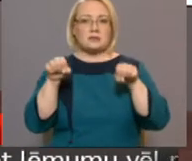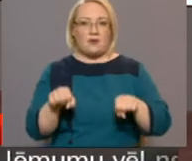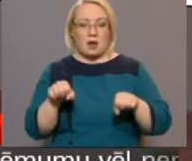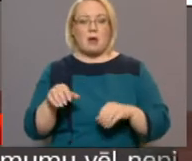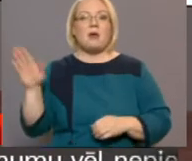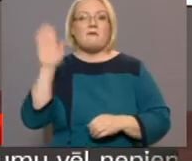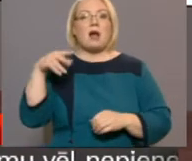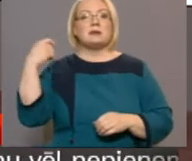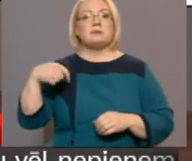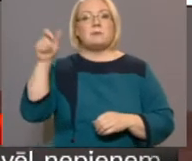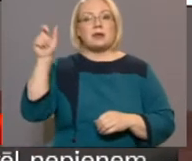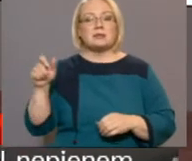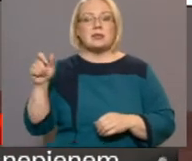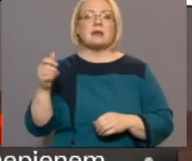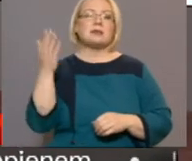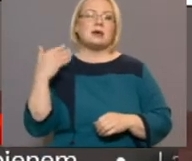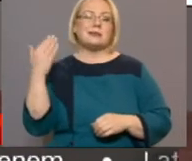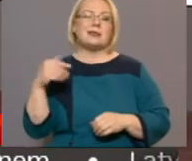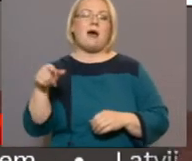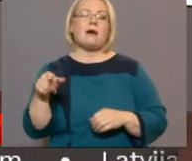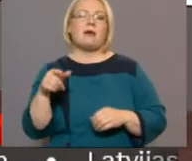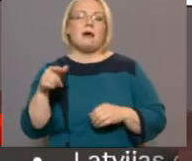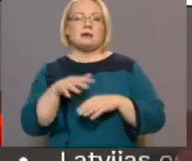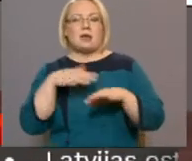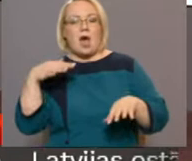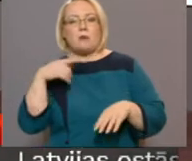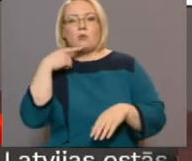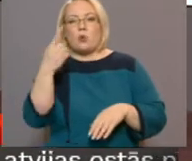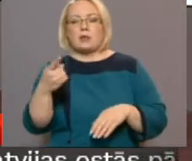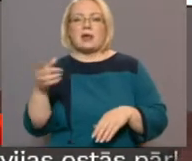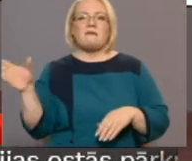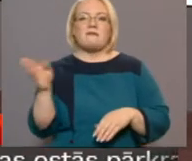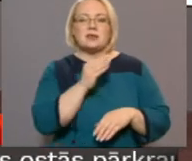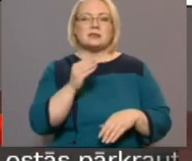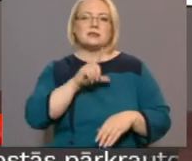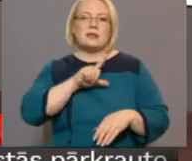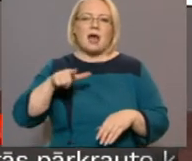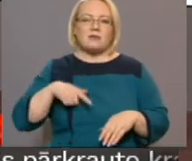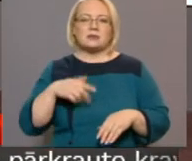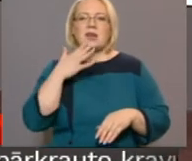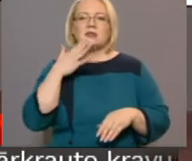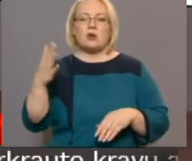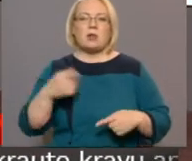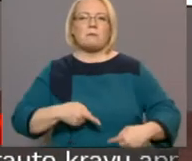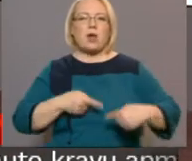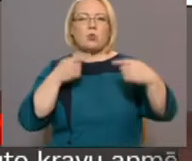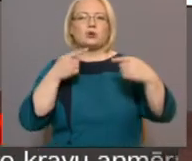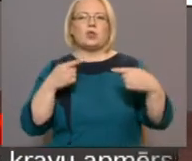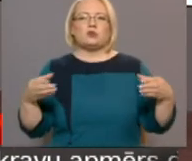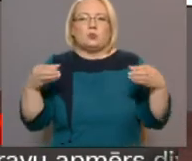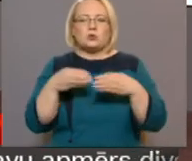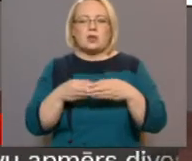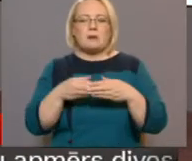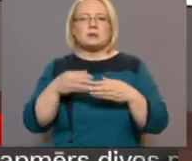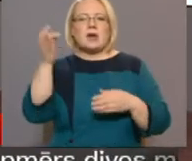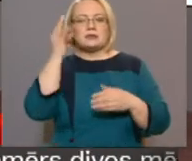Egils Levits aicināja saimu šo dienu noteikti par visas Latvijas Nacionālās pretošanās kustības atceras dienu. Levits Rīgas